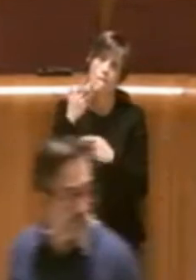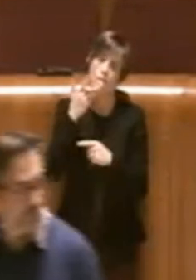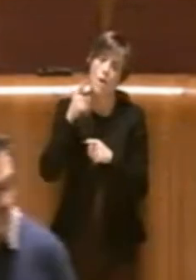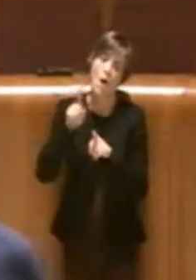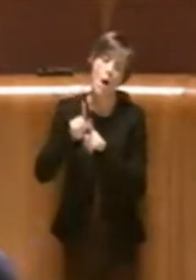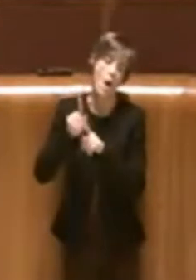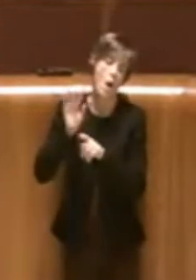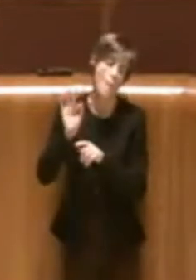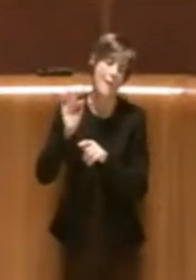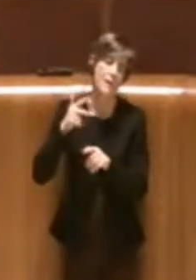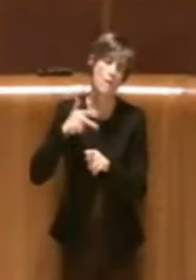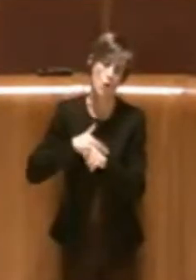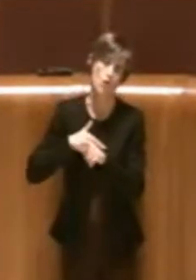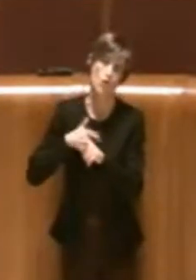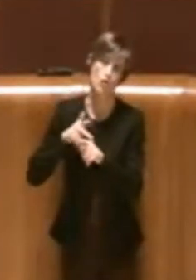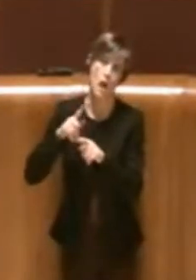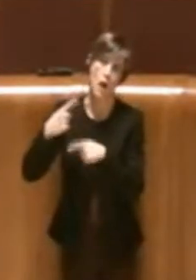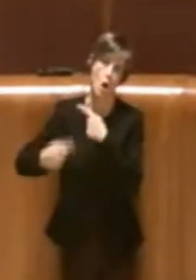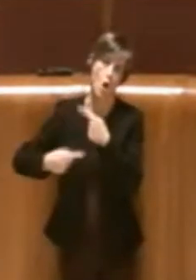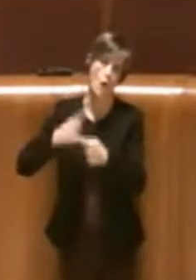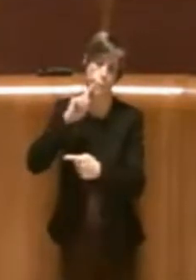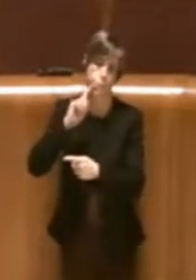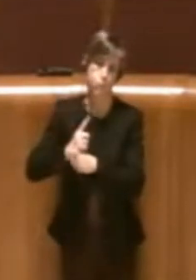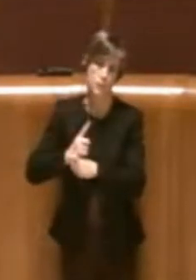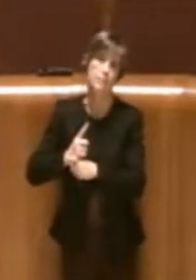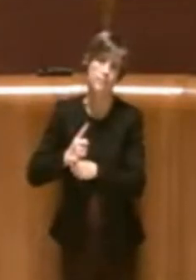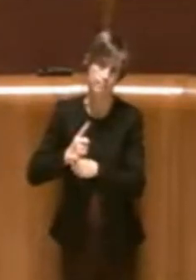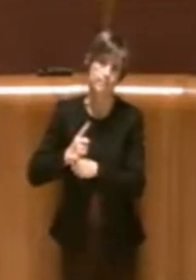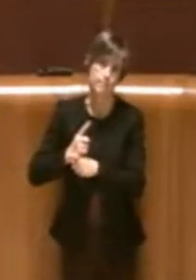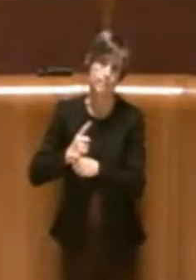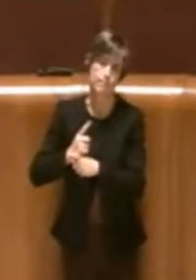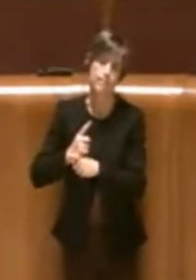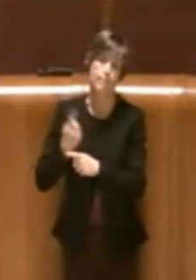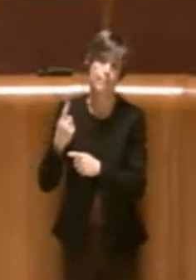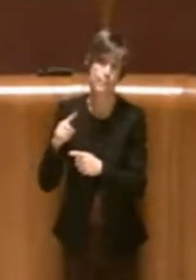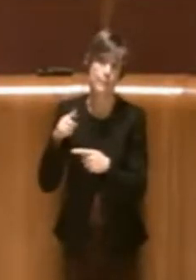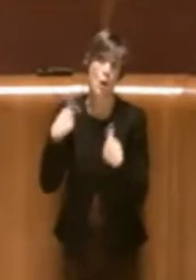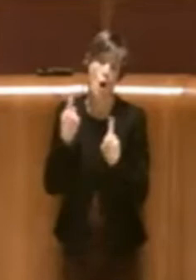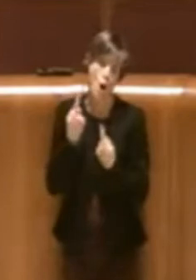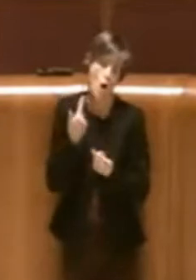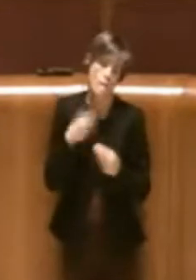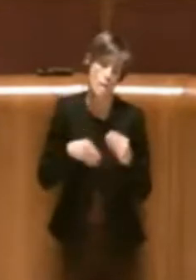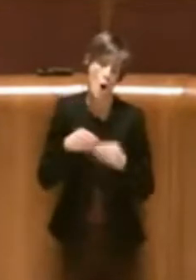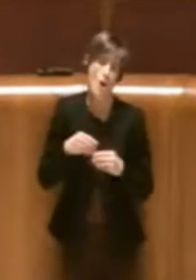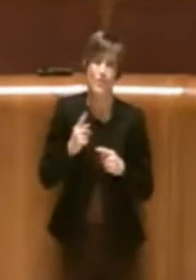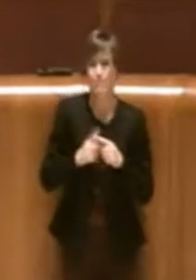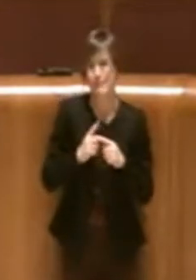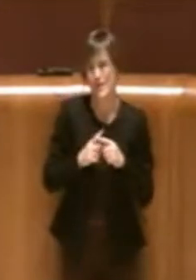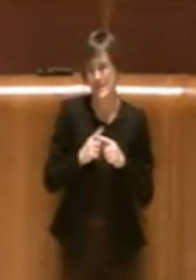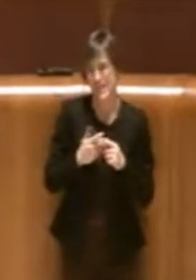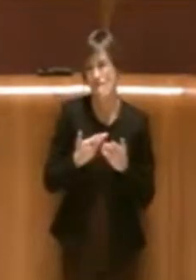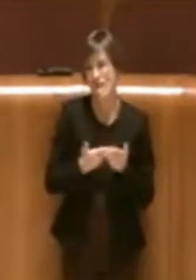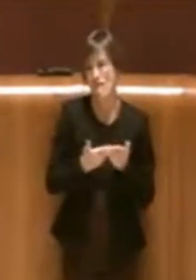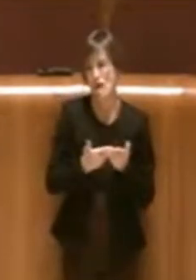sociale di questo immobile, per cui esprimeremo voto favorevole. Grazie.